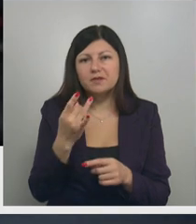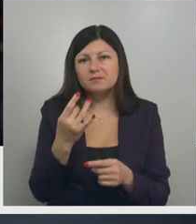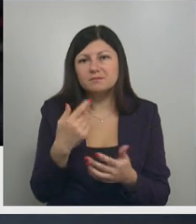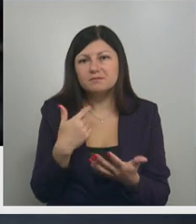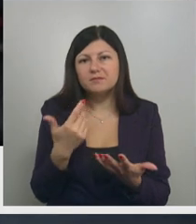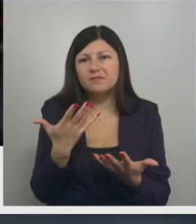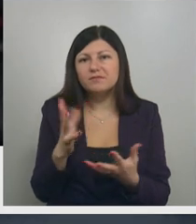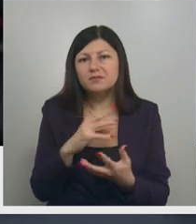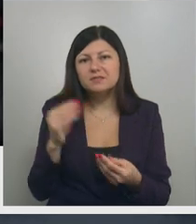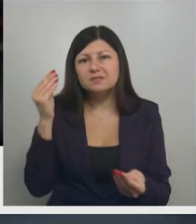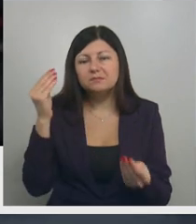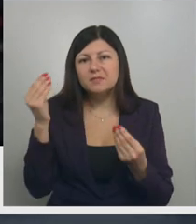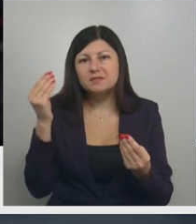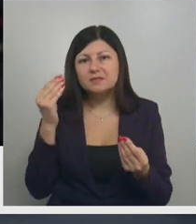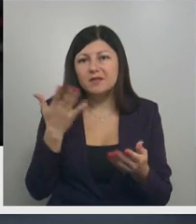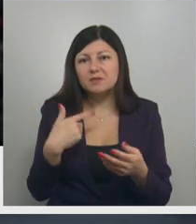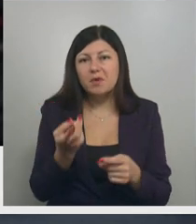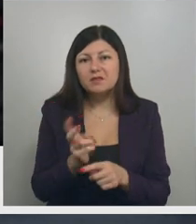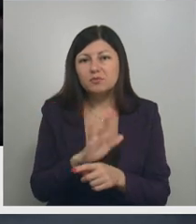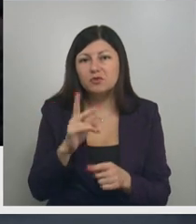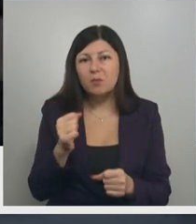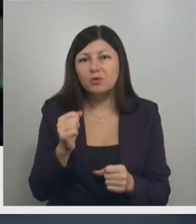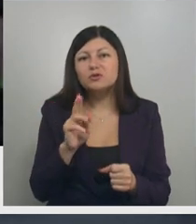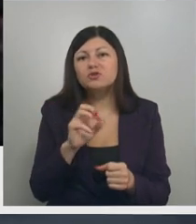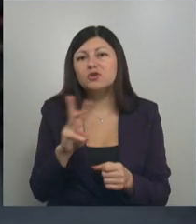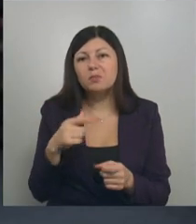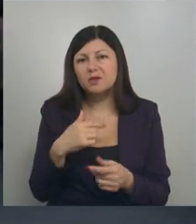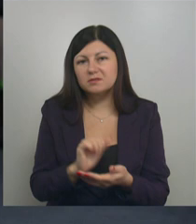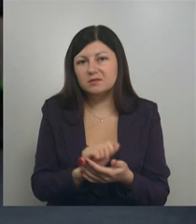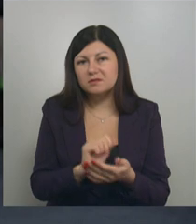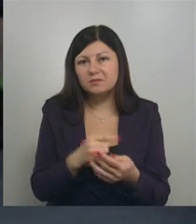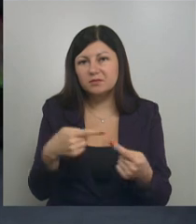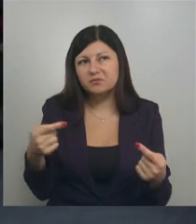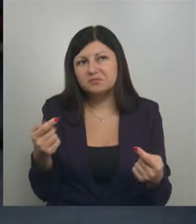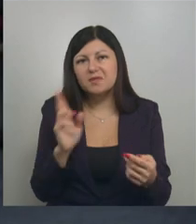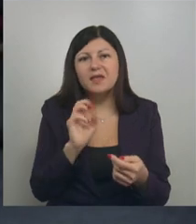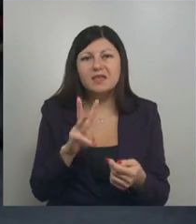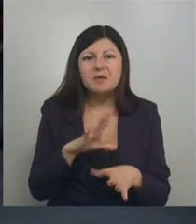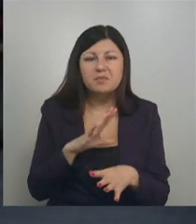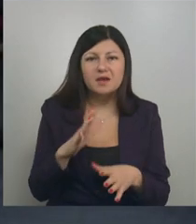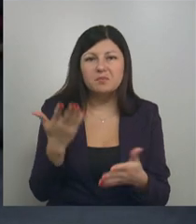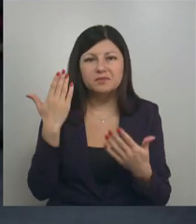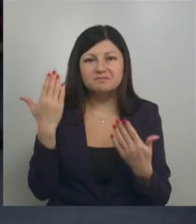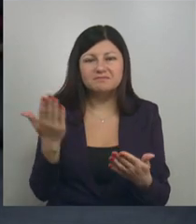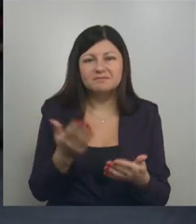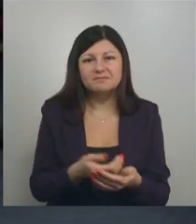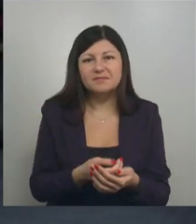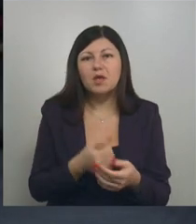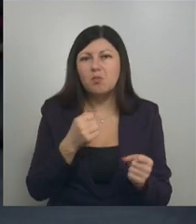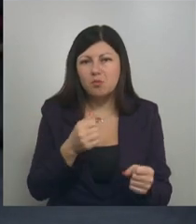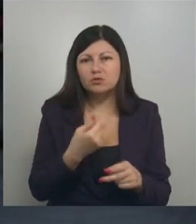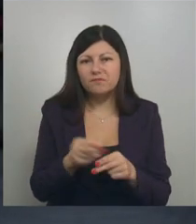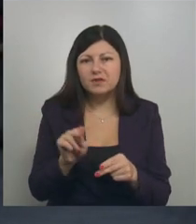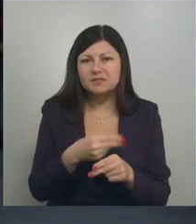жизни. Я не знаю, если бы я сейчас не пришел бы на бокс, я не знаю, чем бы я занимался, кем бы я был вообще. Бокс он